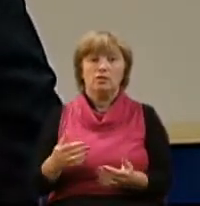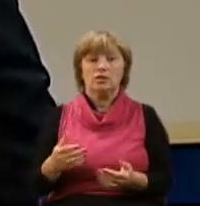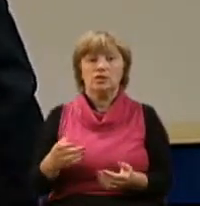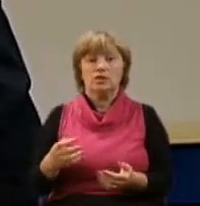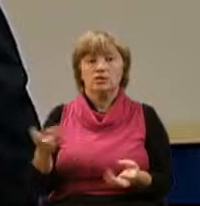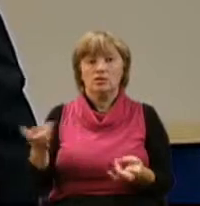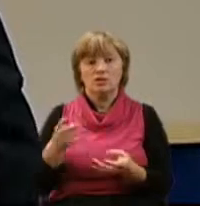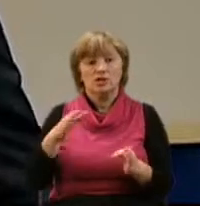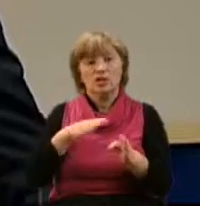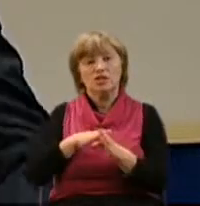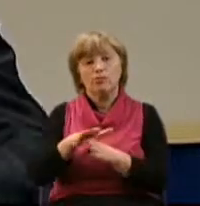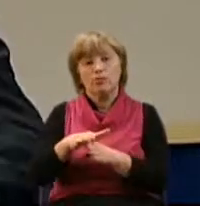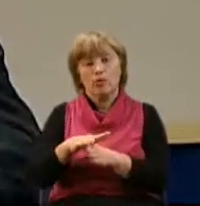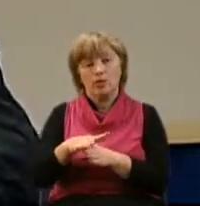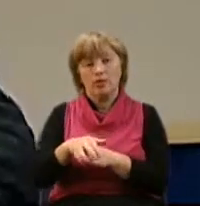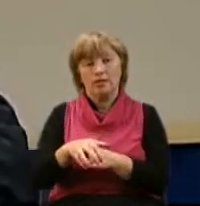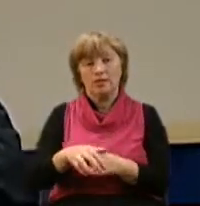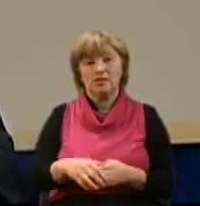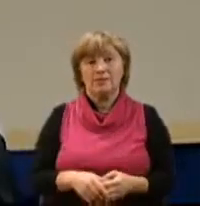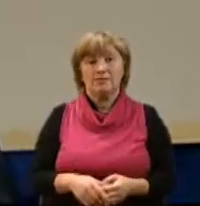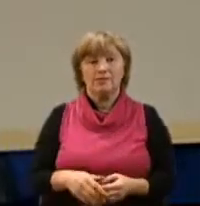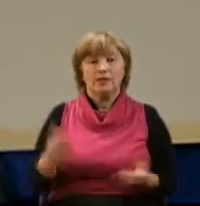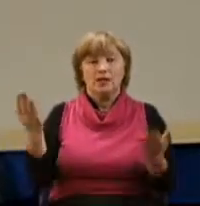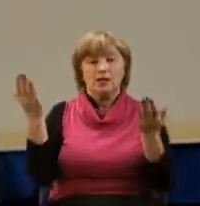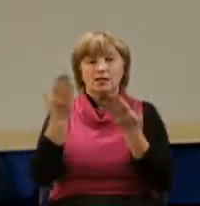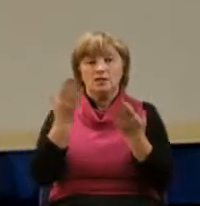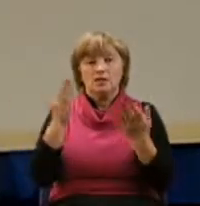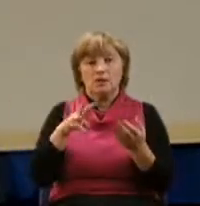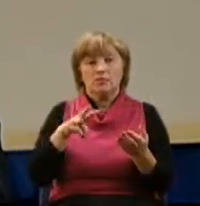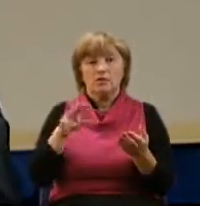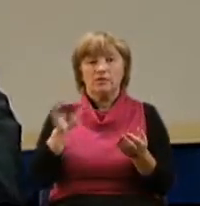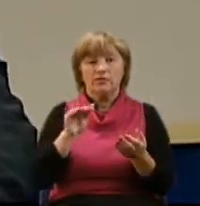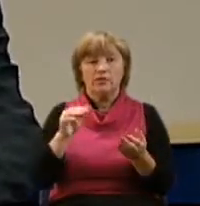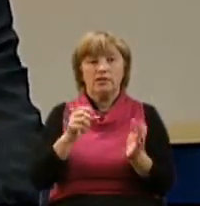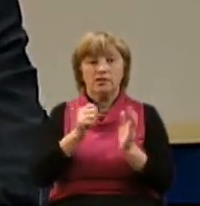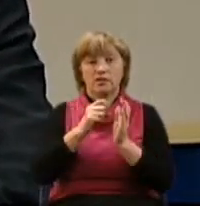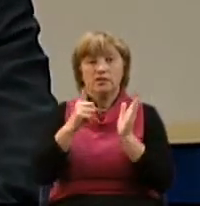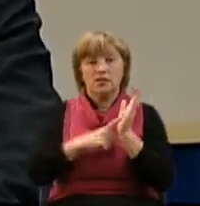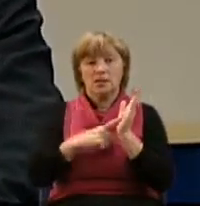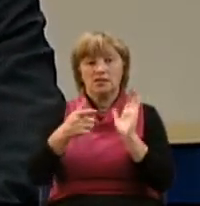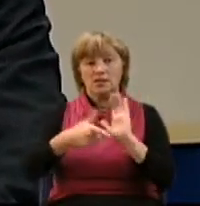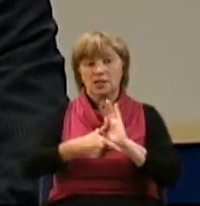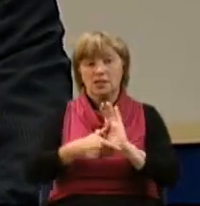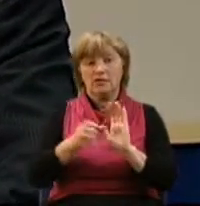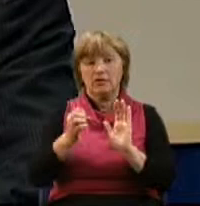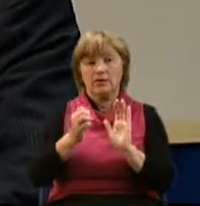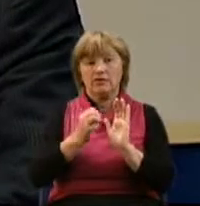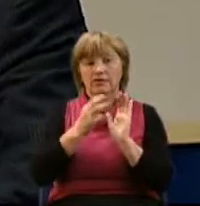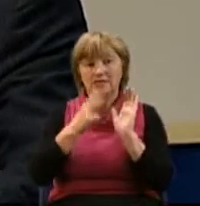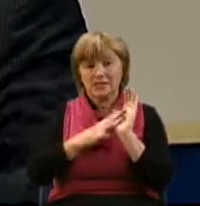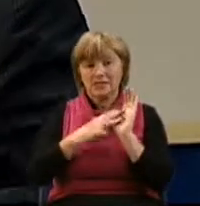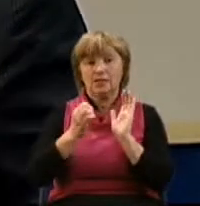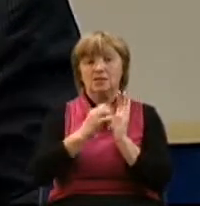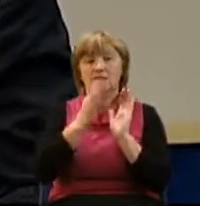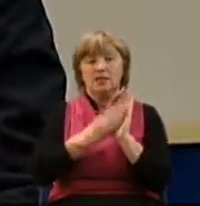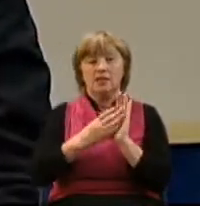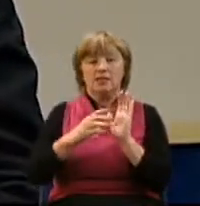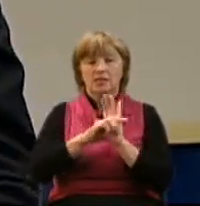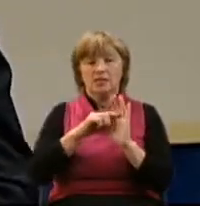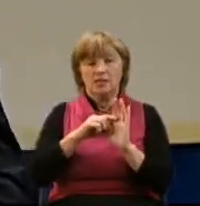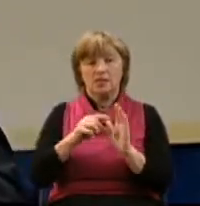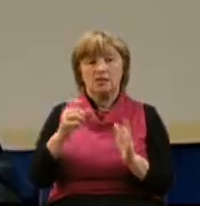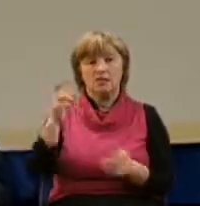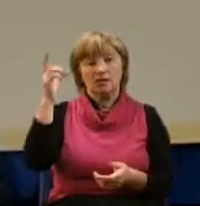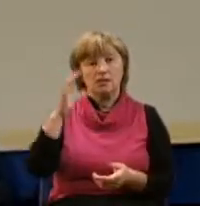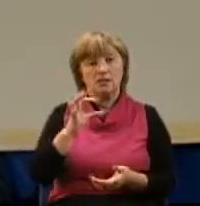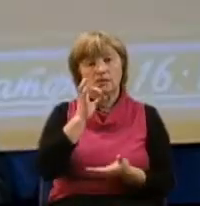ему исполнить. И мы читаем Атфея в 16 главе 18-19 стихе. Господь обращается к